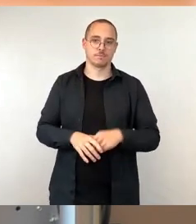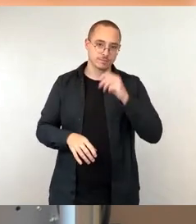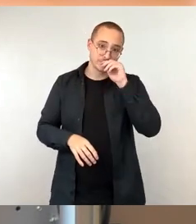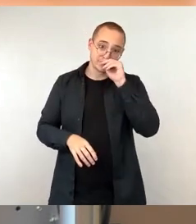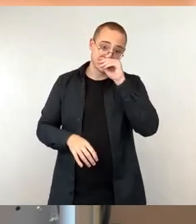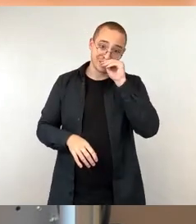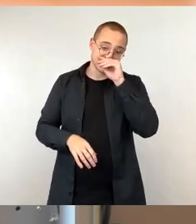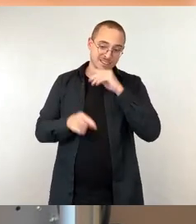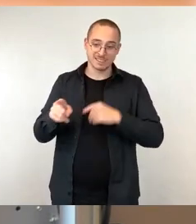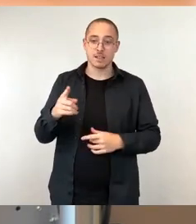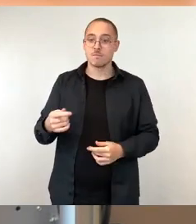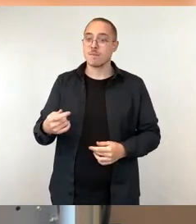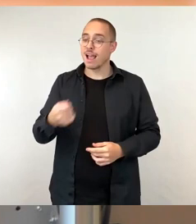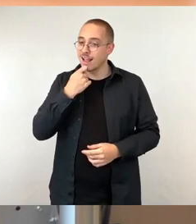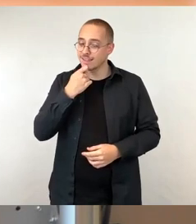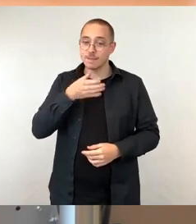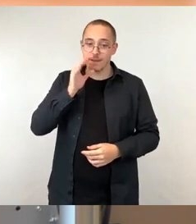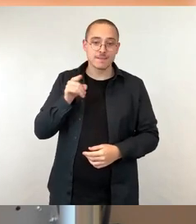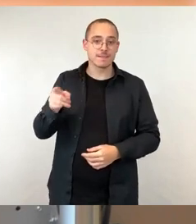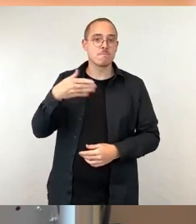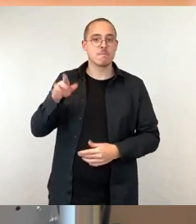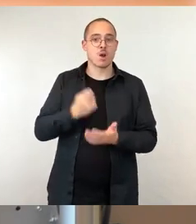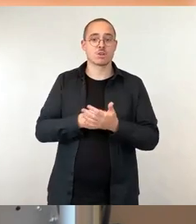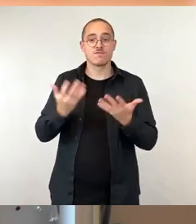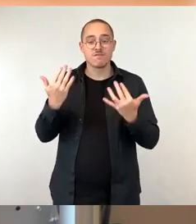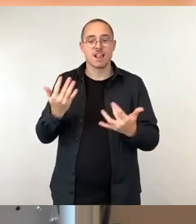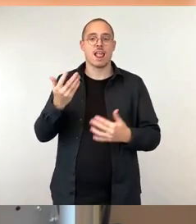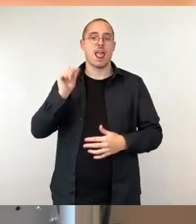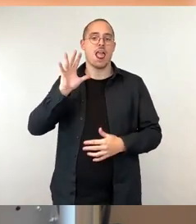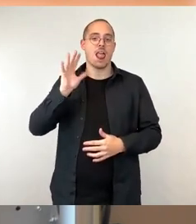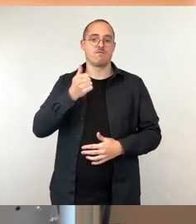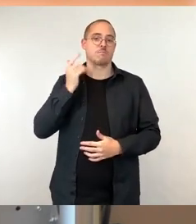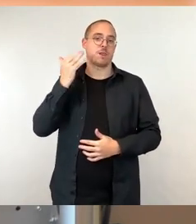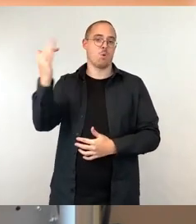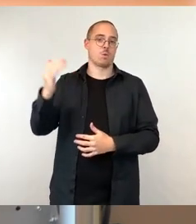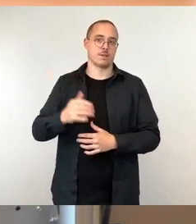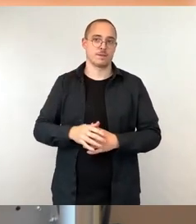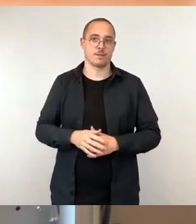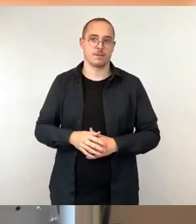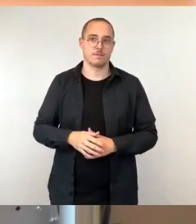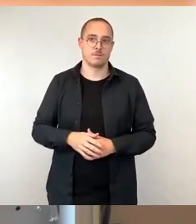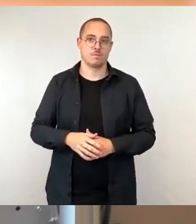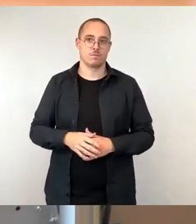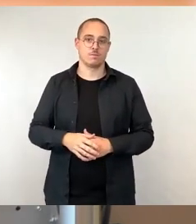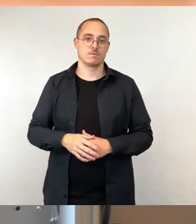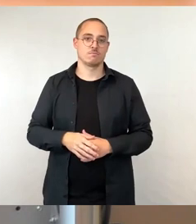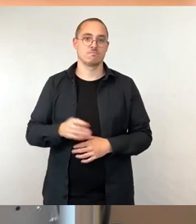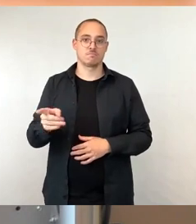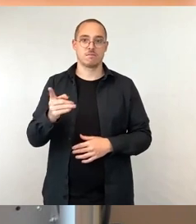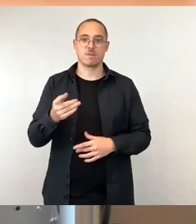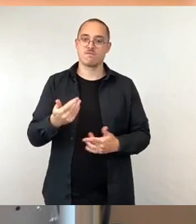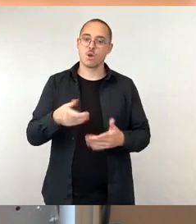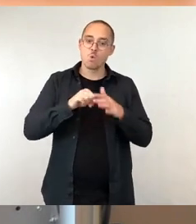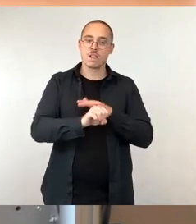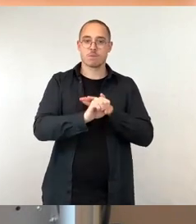haben bei der Betreibung von Unterbringungsobjekten Mehrkosten von 22 Millionen stehen. Natürlich können wir jetzt durch das,